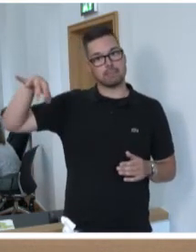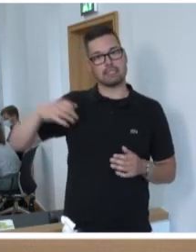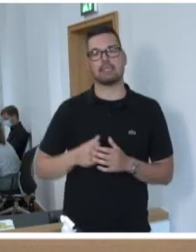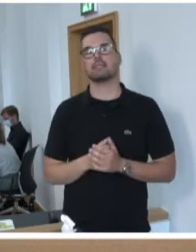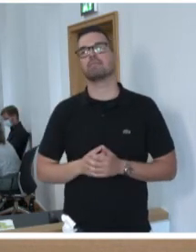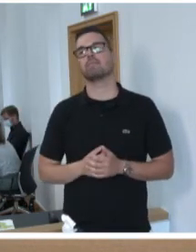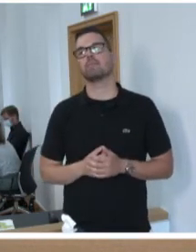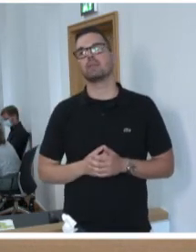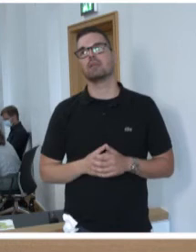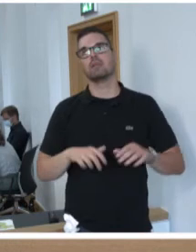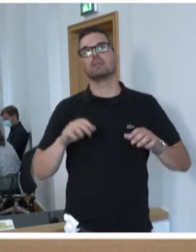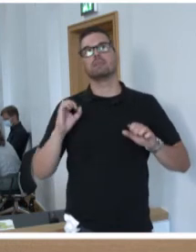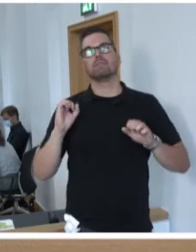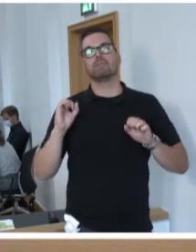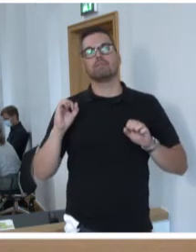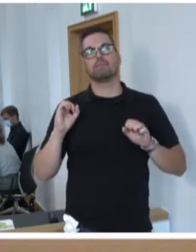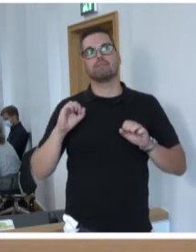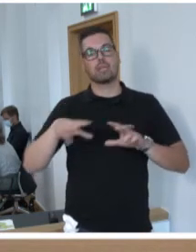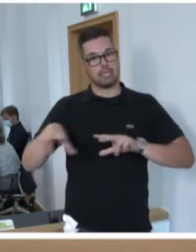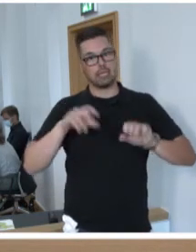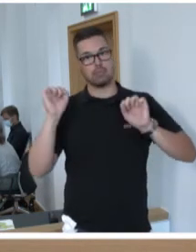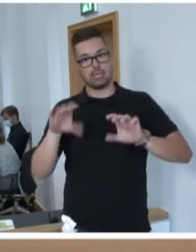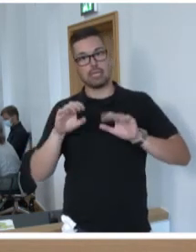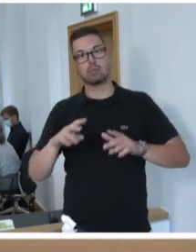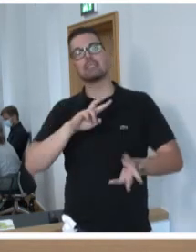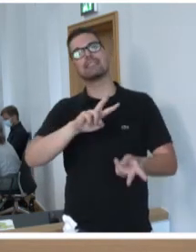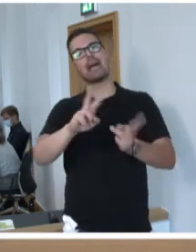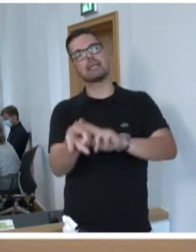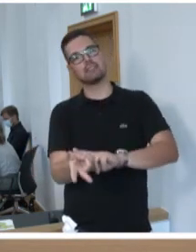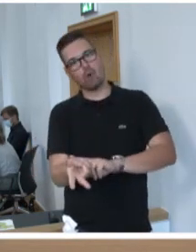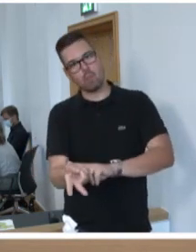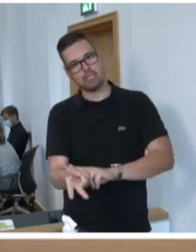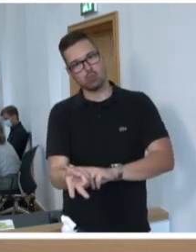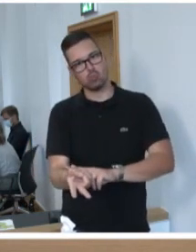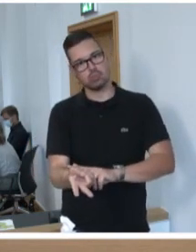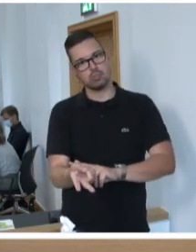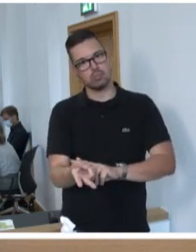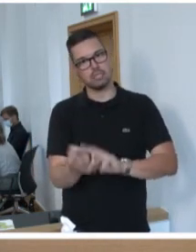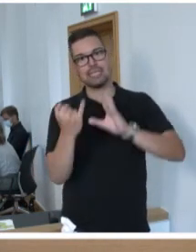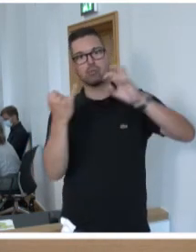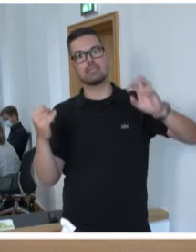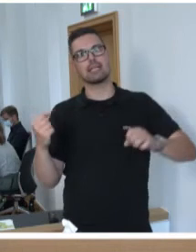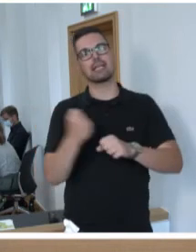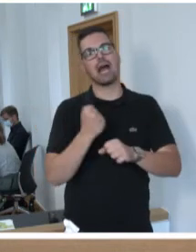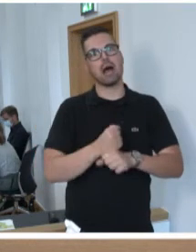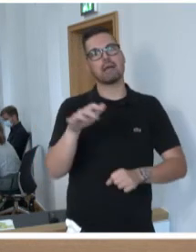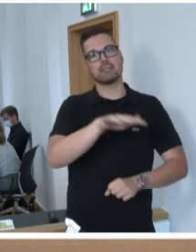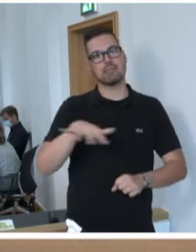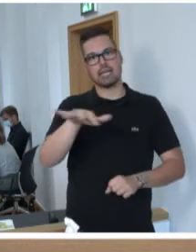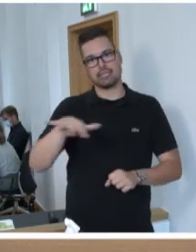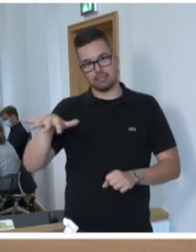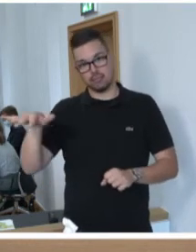in Ihrer Regierungserklärung haben Sie gesagt, die Transformation, der Erhalt der Industriearbeitsplätze ist das